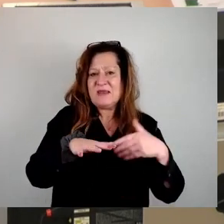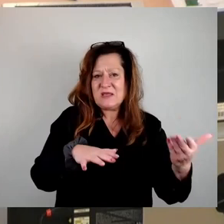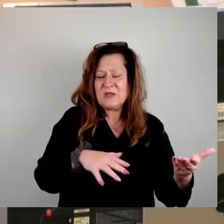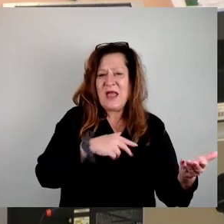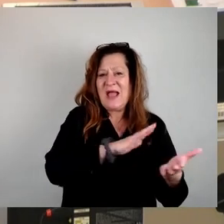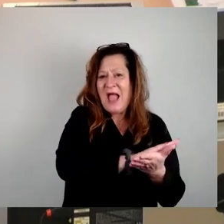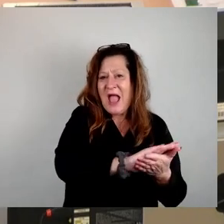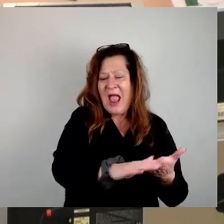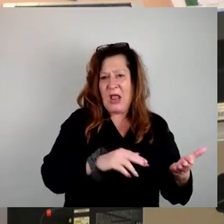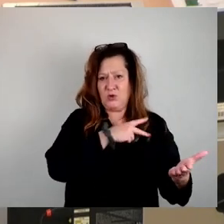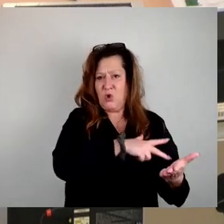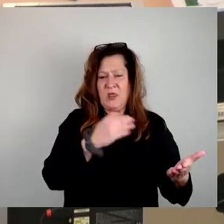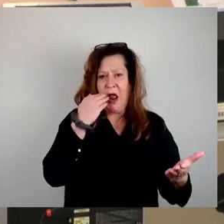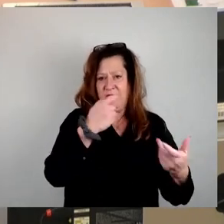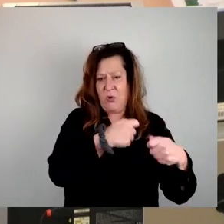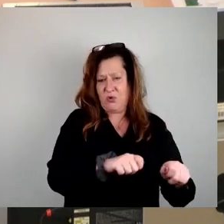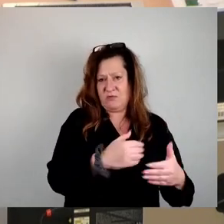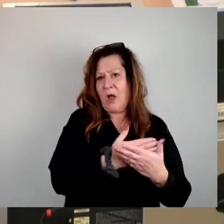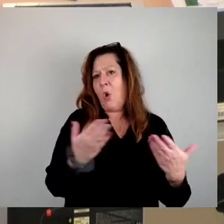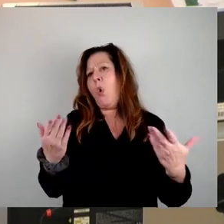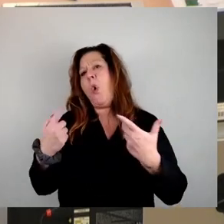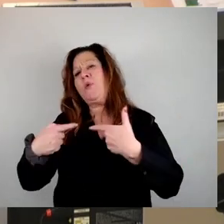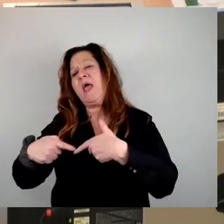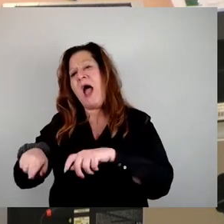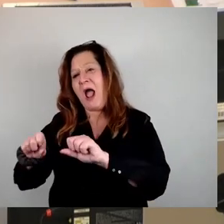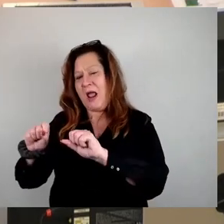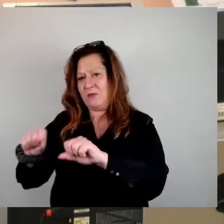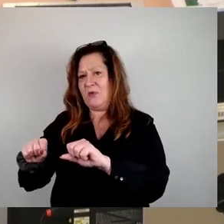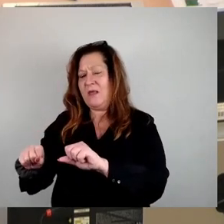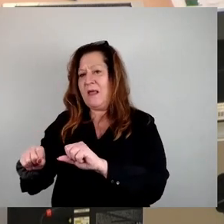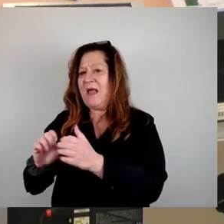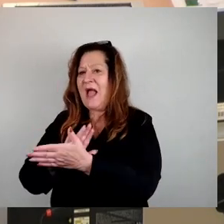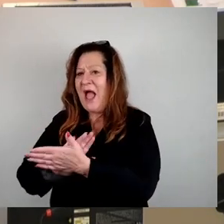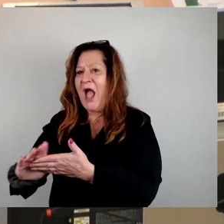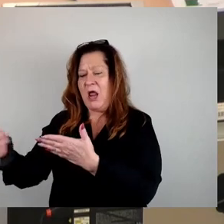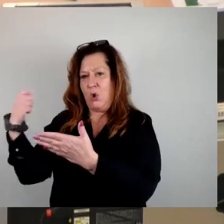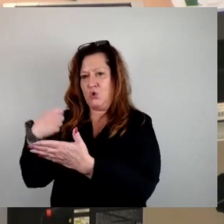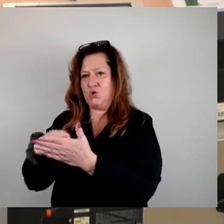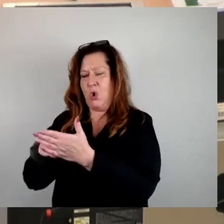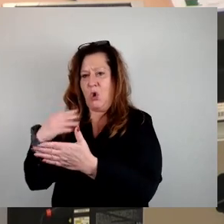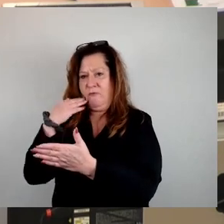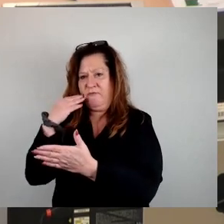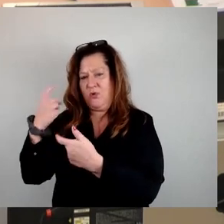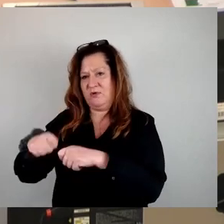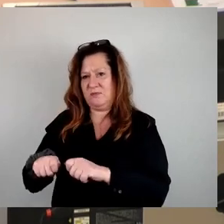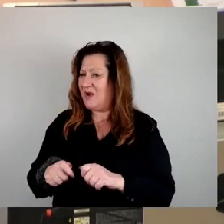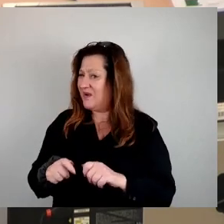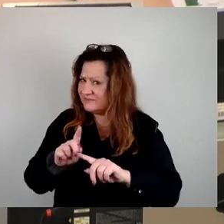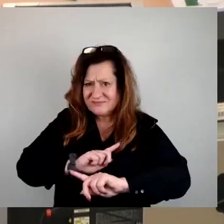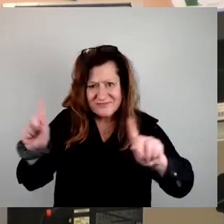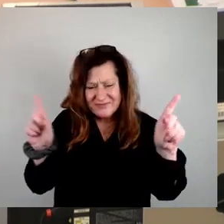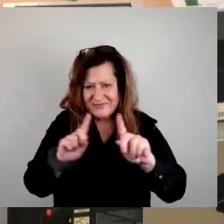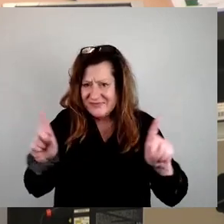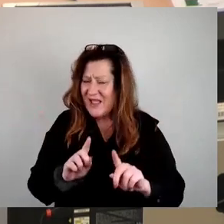oder alternativ reiner, teurer Wohnungsbau betrieben wird, sondern sorgen Sie für eine Stadt für alle.